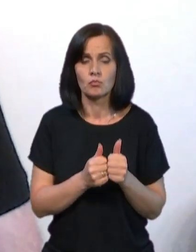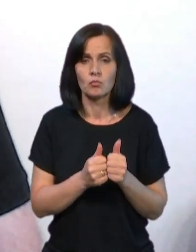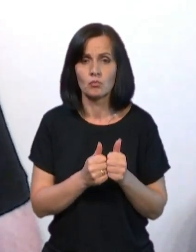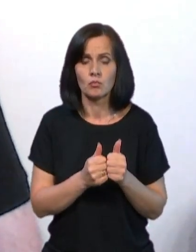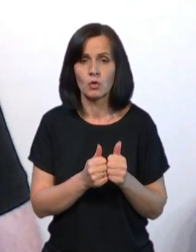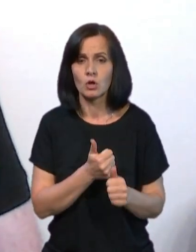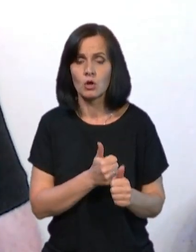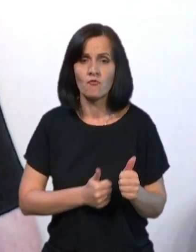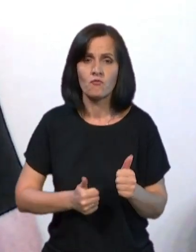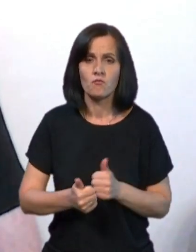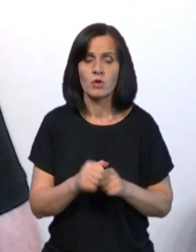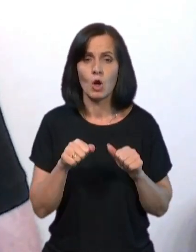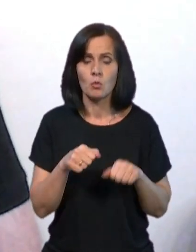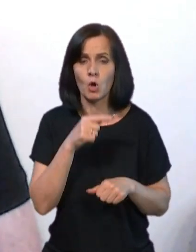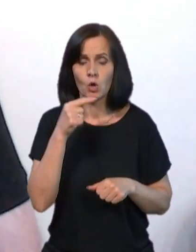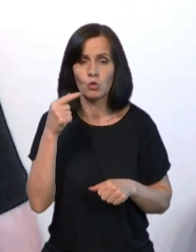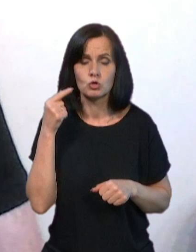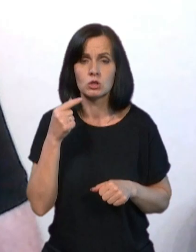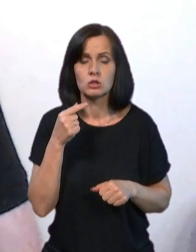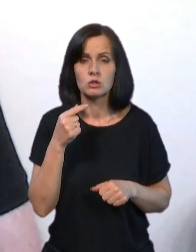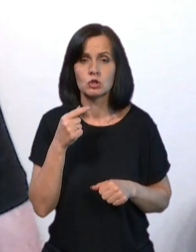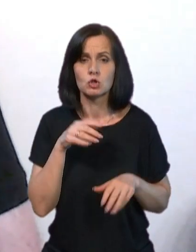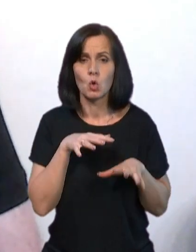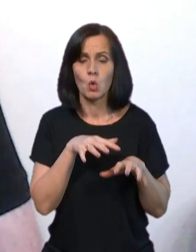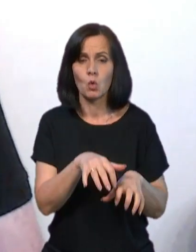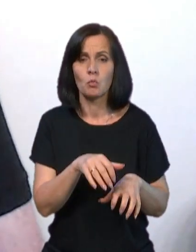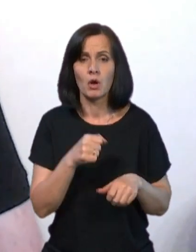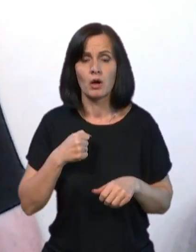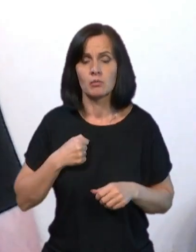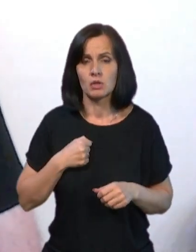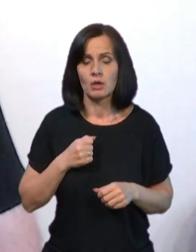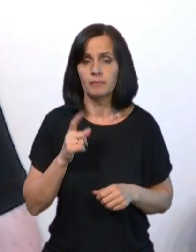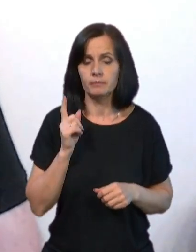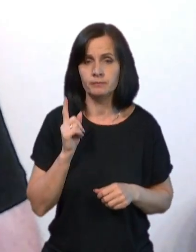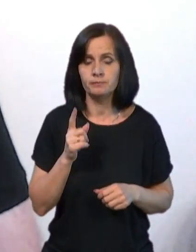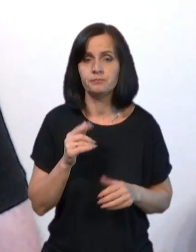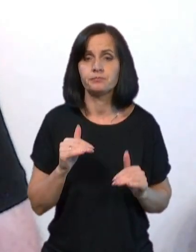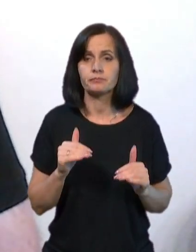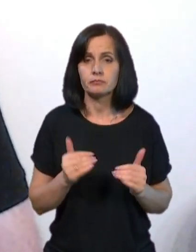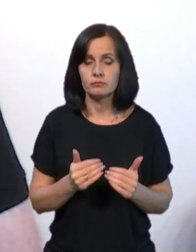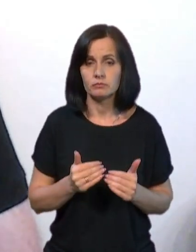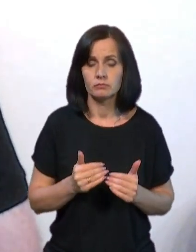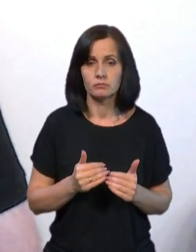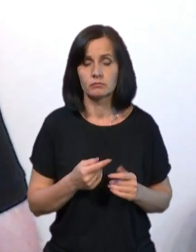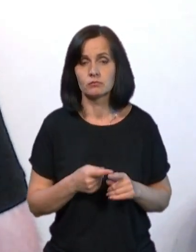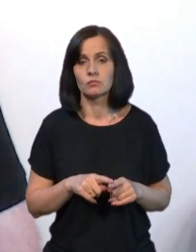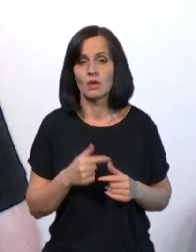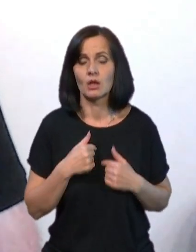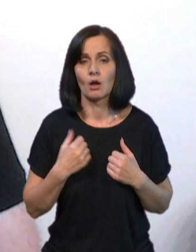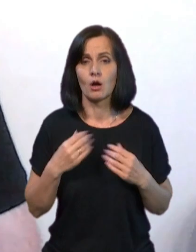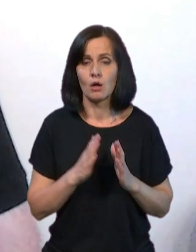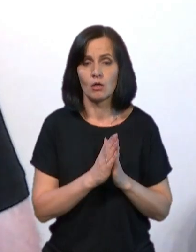випереджає навіть можливості російської окупаційної армії. Але менше з тим я закликаю українців,